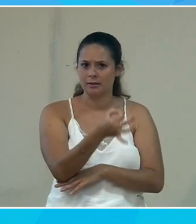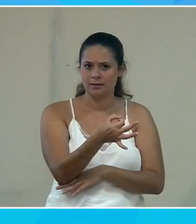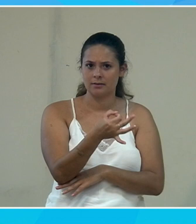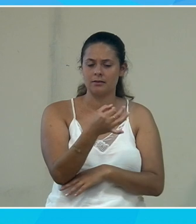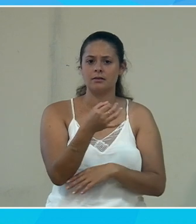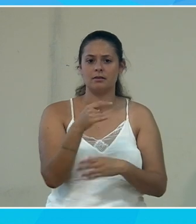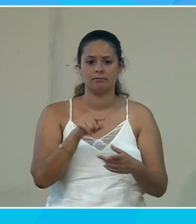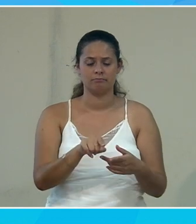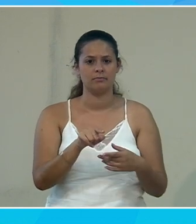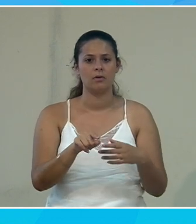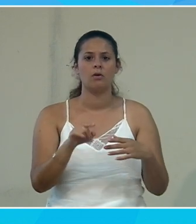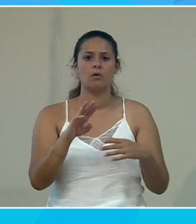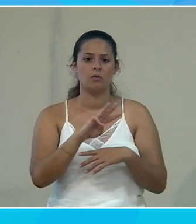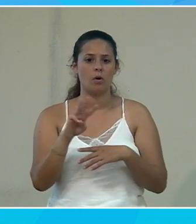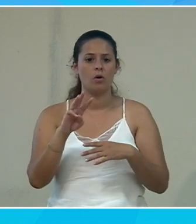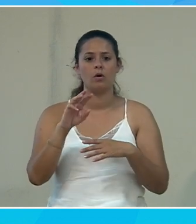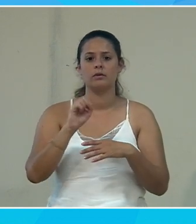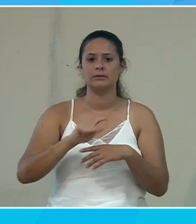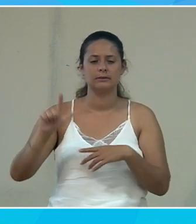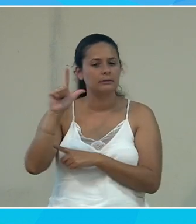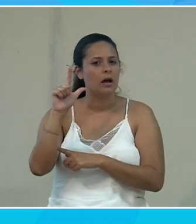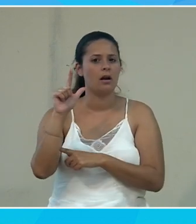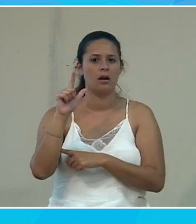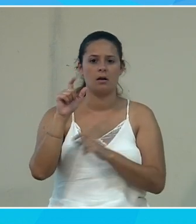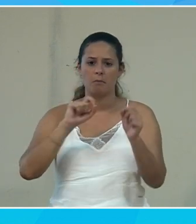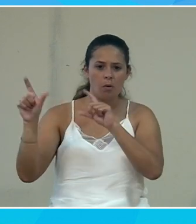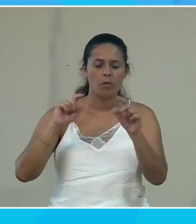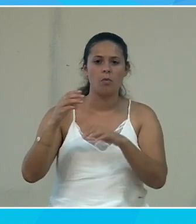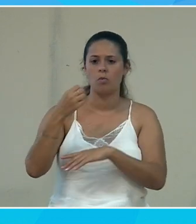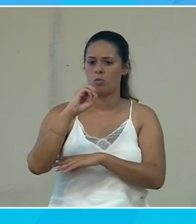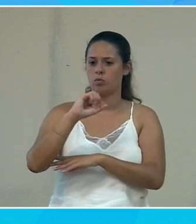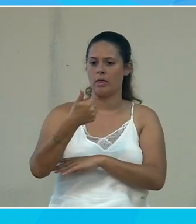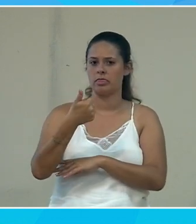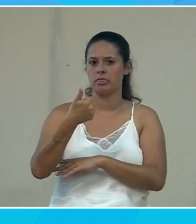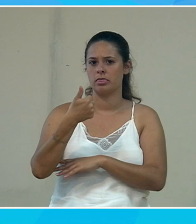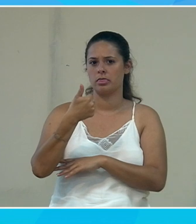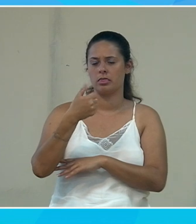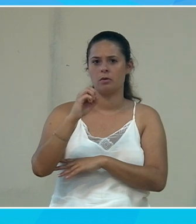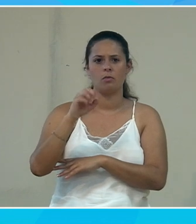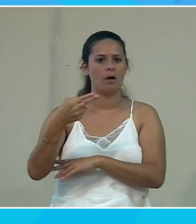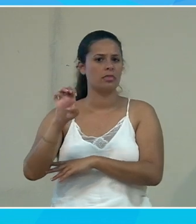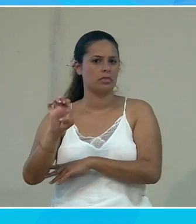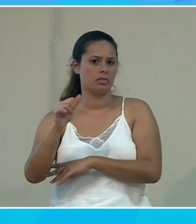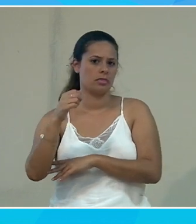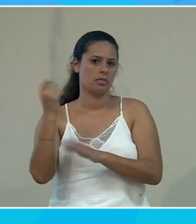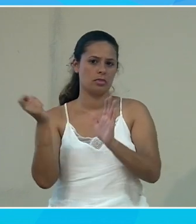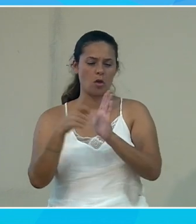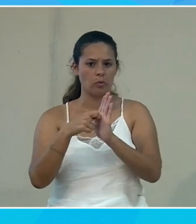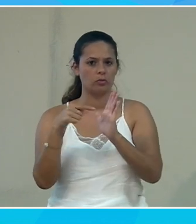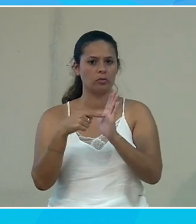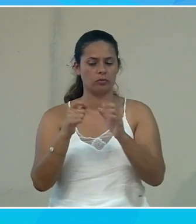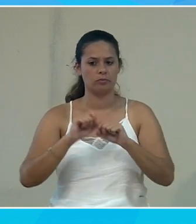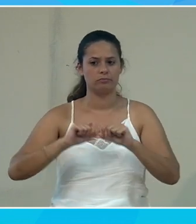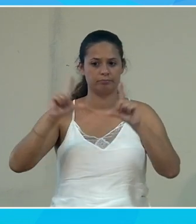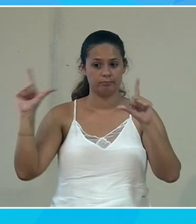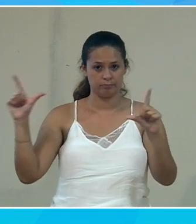c'est vrai que Word PowerPoint Excel on connait tous depuis longtemps mais OneNote c'est quoi OneNote ? Oui alors je vais ouvrir